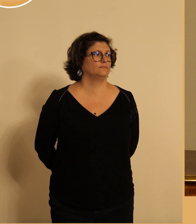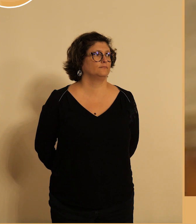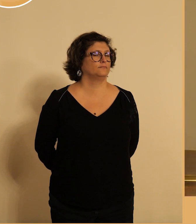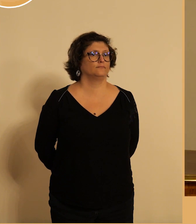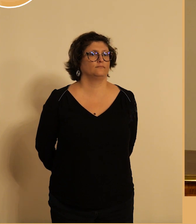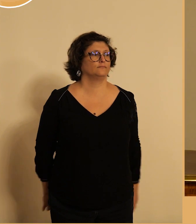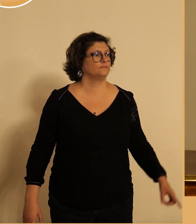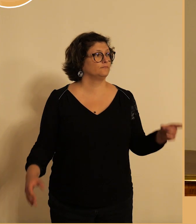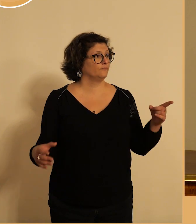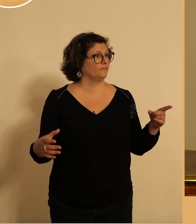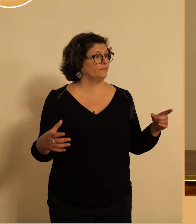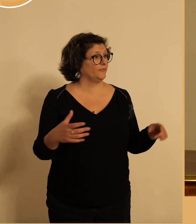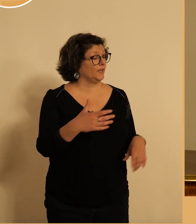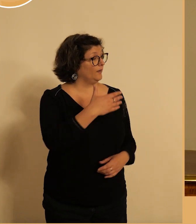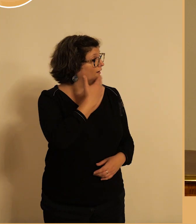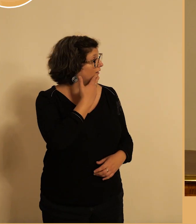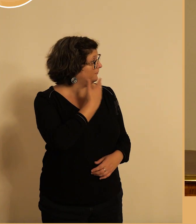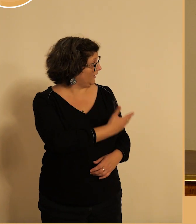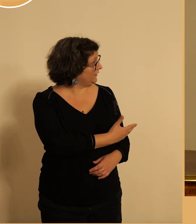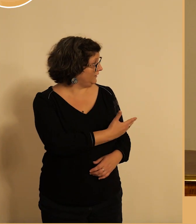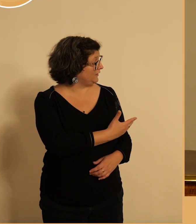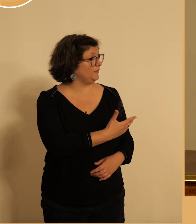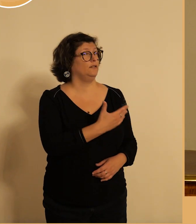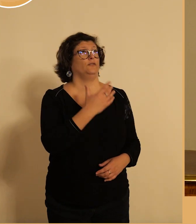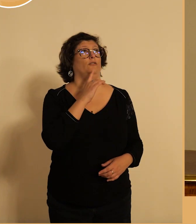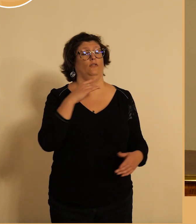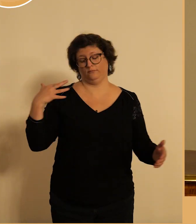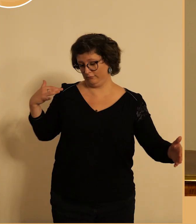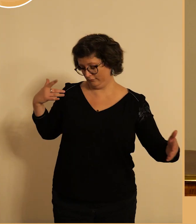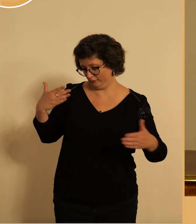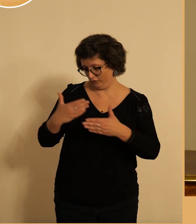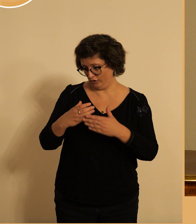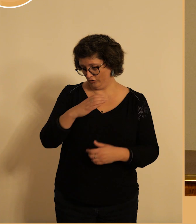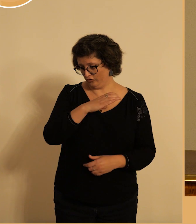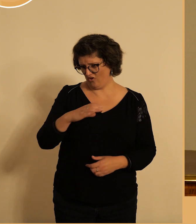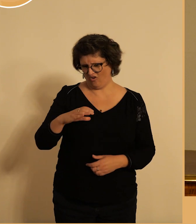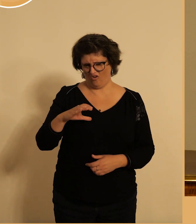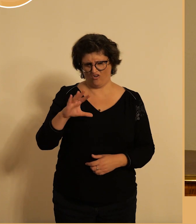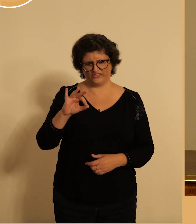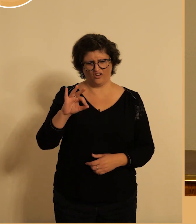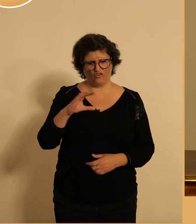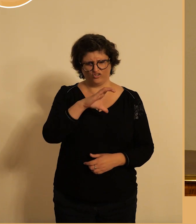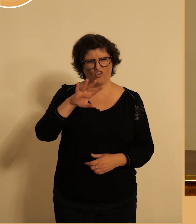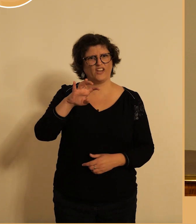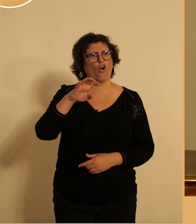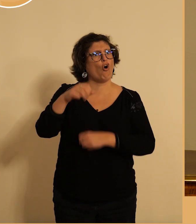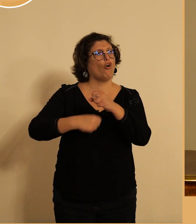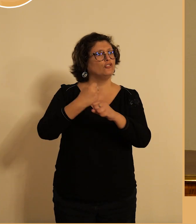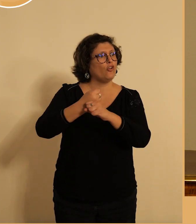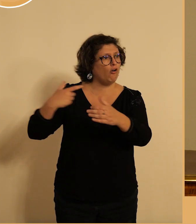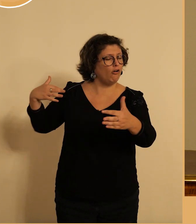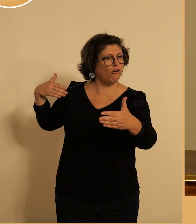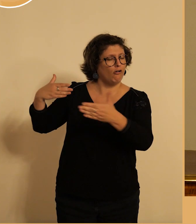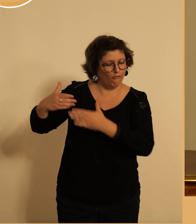merci beaucoup nous avons voyagé à travers en fait 140 ans 140 ans 150 ans d'histoire du vélo à Tours on a découvert